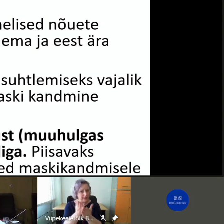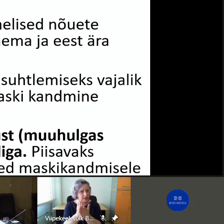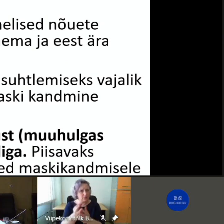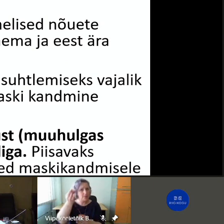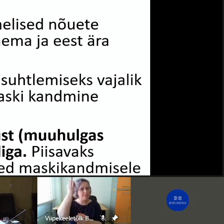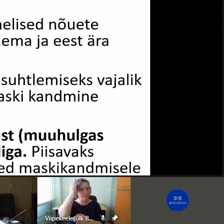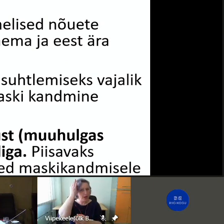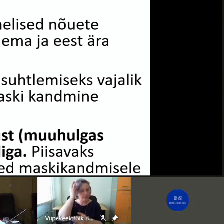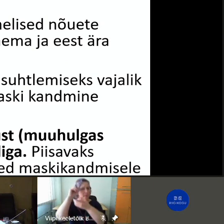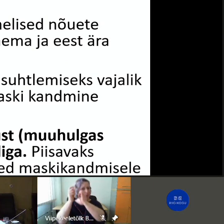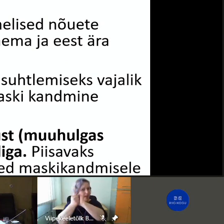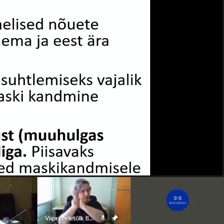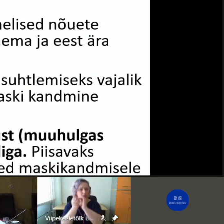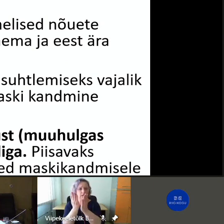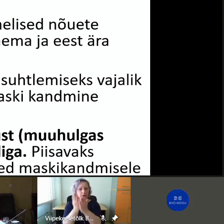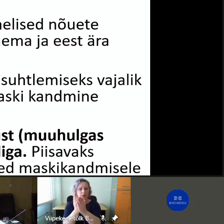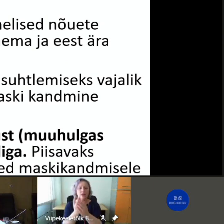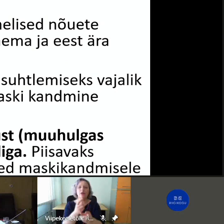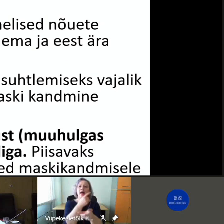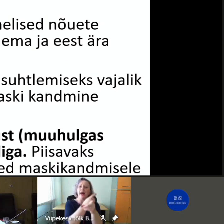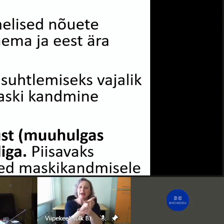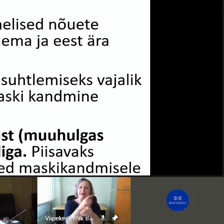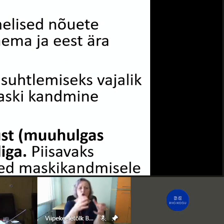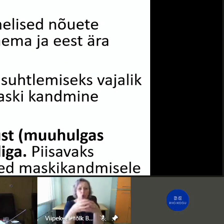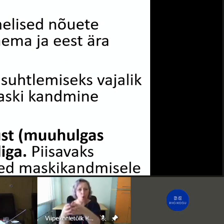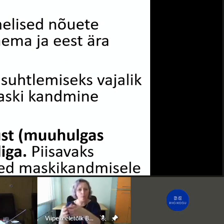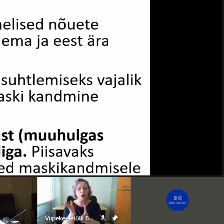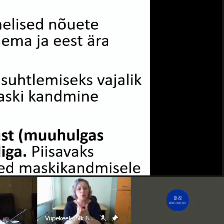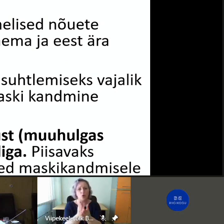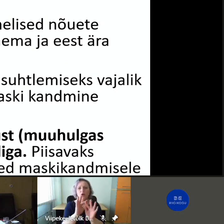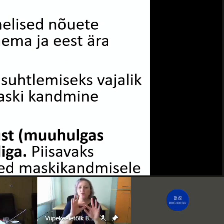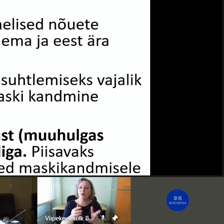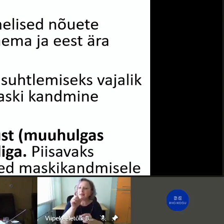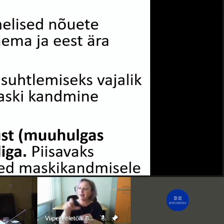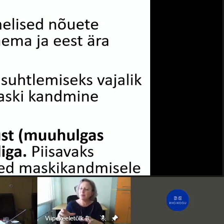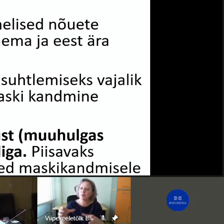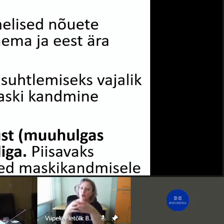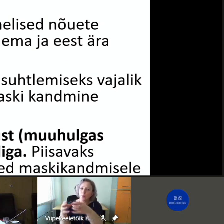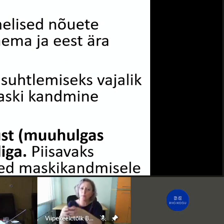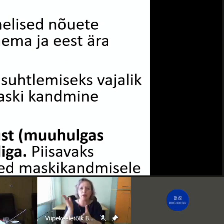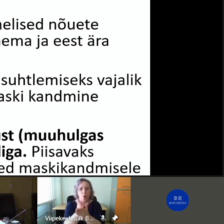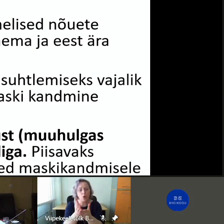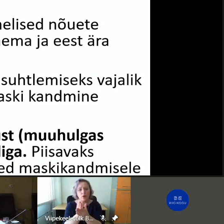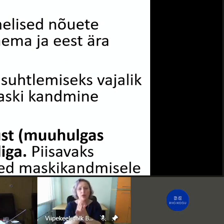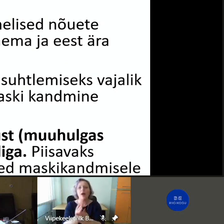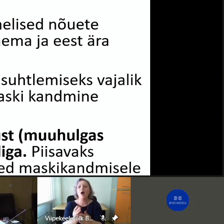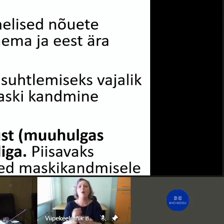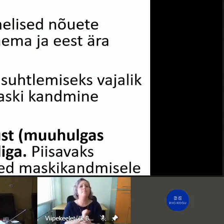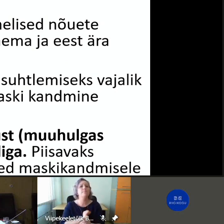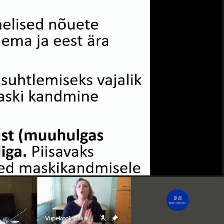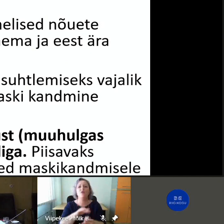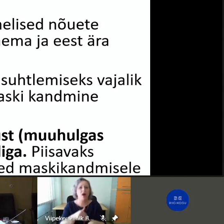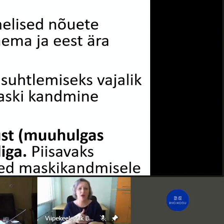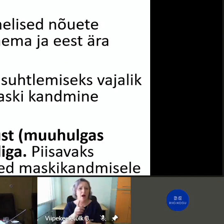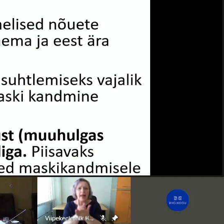meeles, et on olema sellised riskirühmad ja inimeste rühmad, kes ei pea hetkel kandma maske